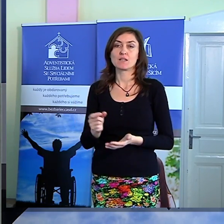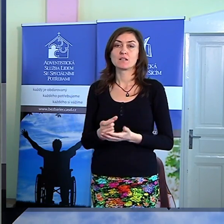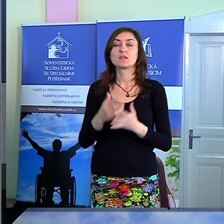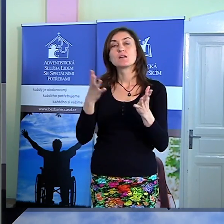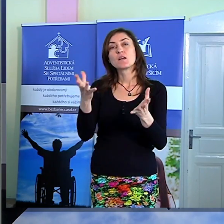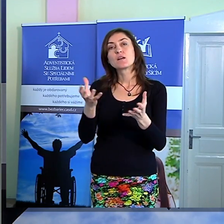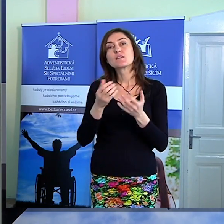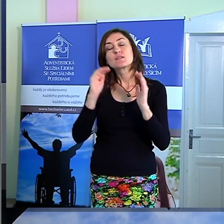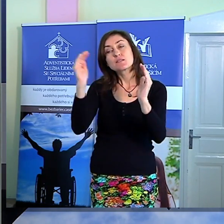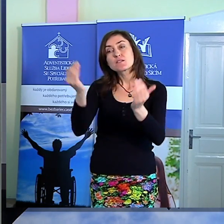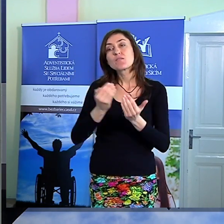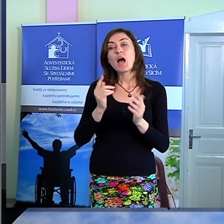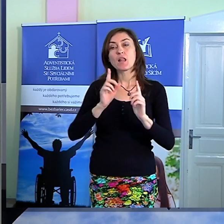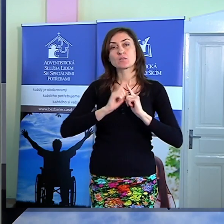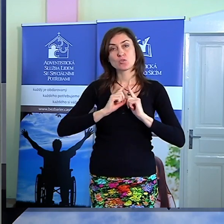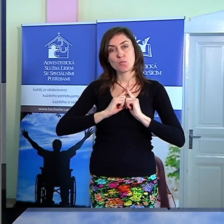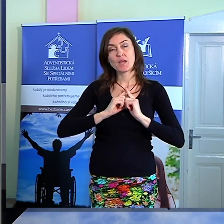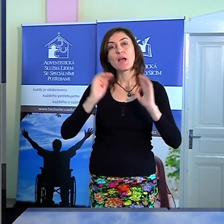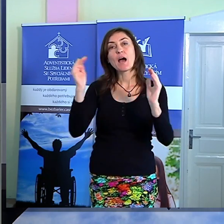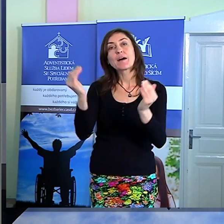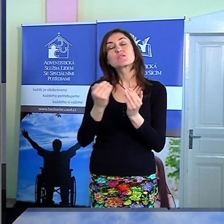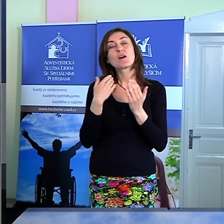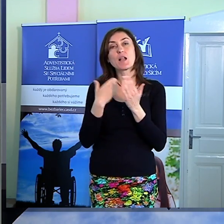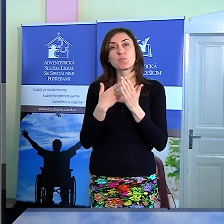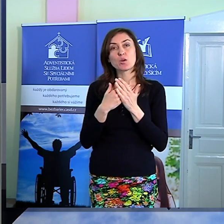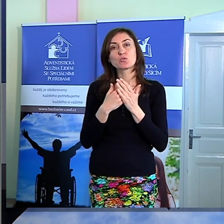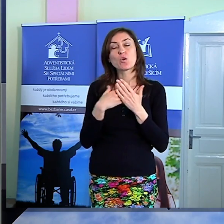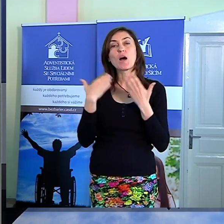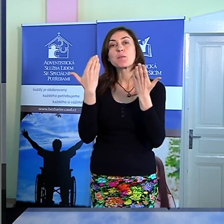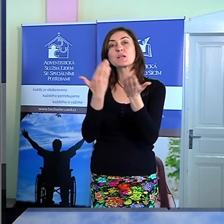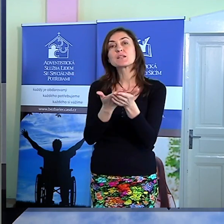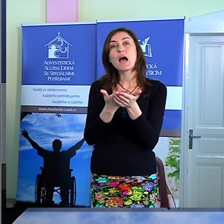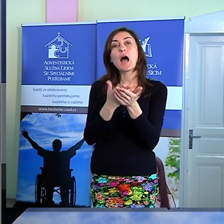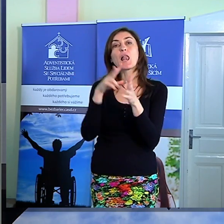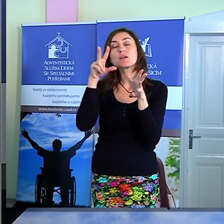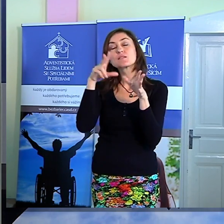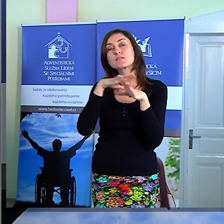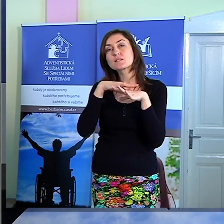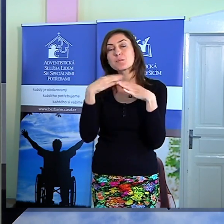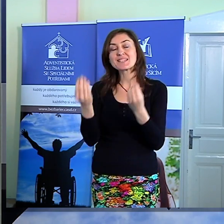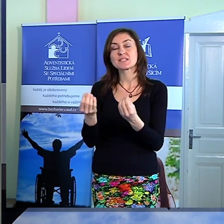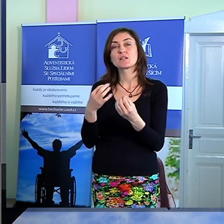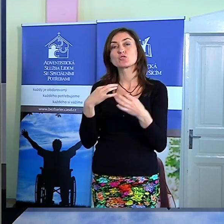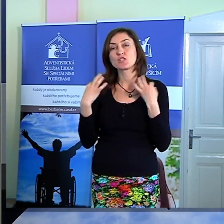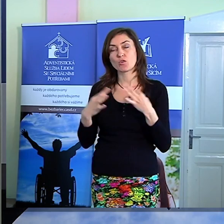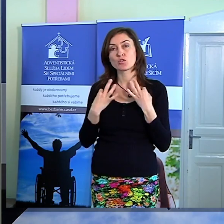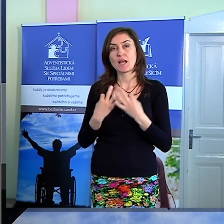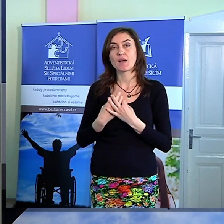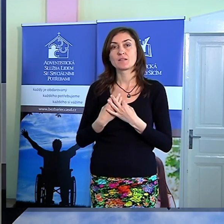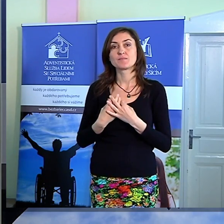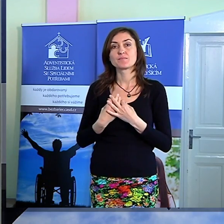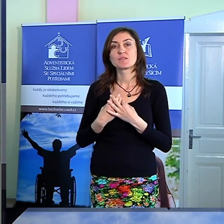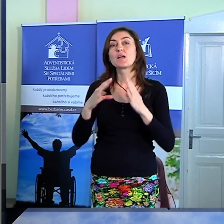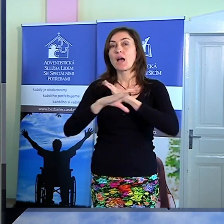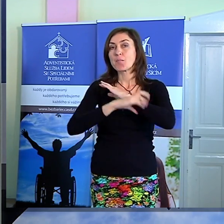vzal, zval k sobě a zval je proto, aby jim dal smysl žvota. A Apoštol Pavel v Krista